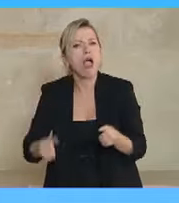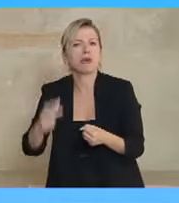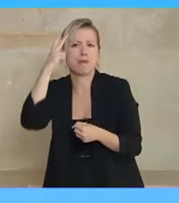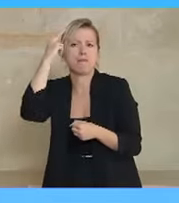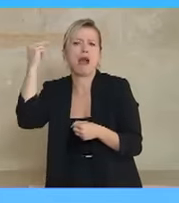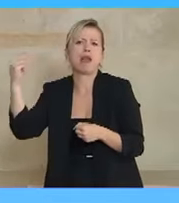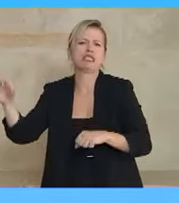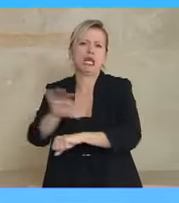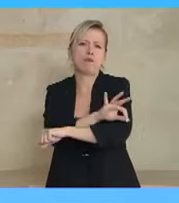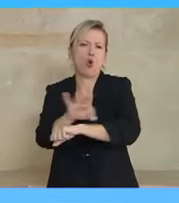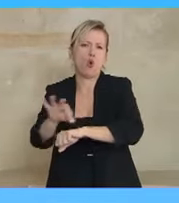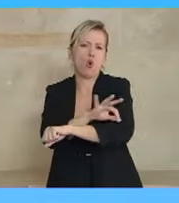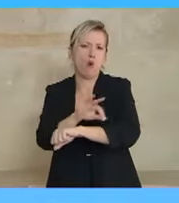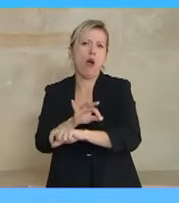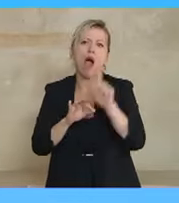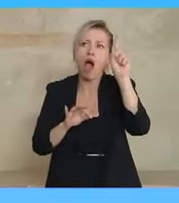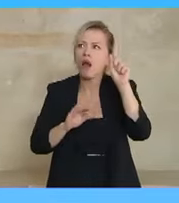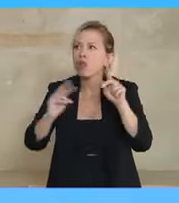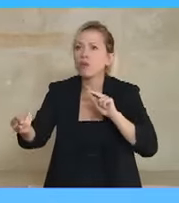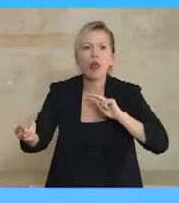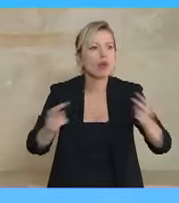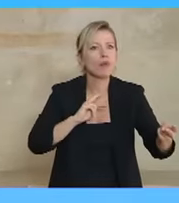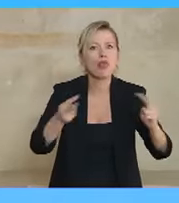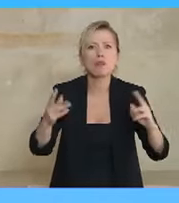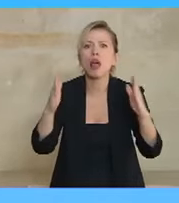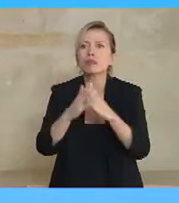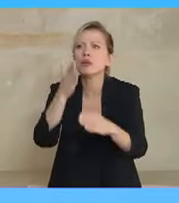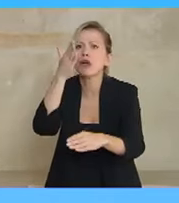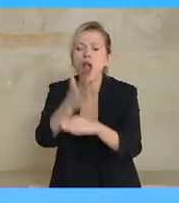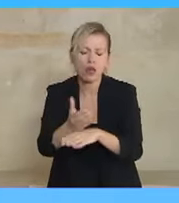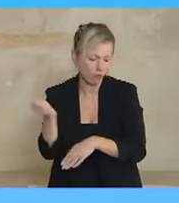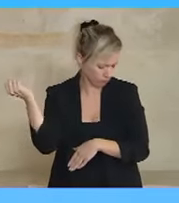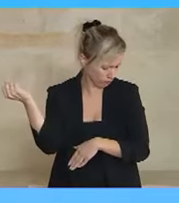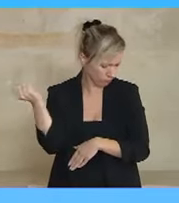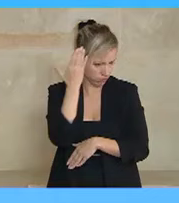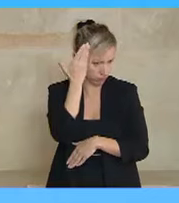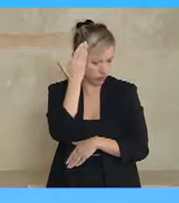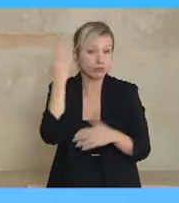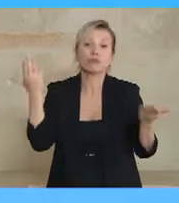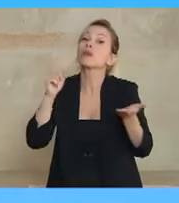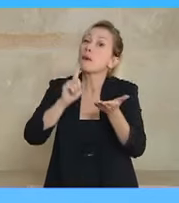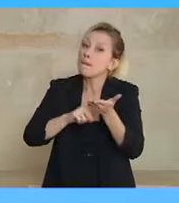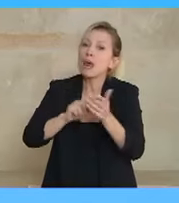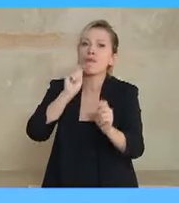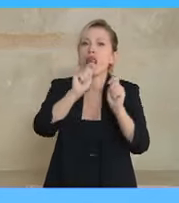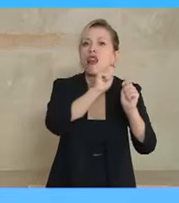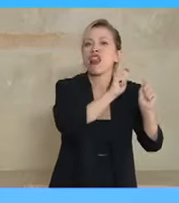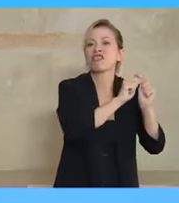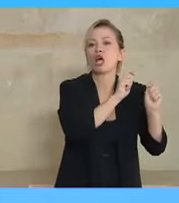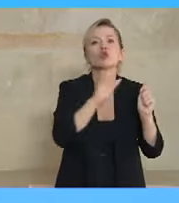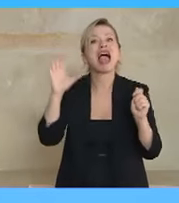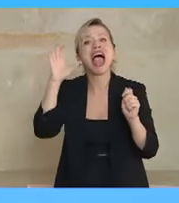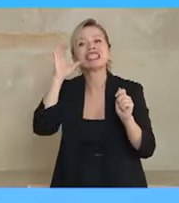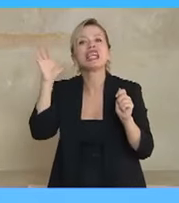ξέρουμε πολύ καλά ότι τα ενίκια στα Χανιά είναι ακριβά. ΣΔΙΤ για δημιουργίες φοιτητικών εστιών σε πέντε